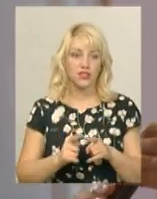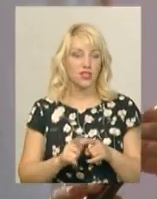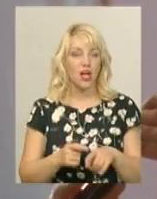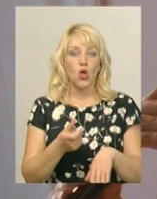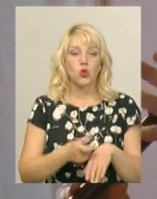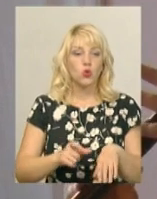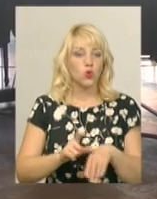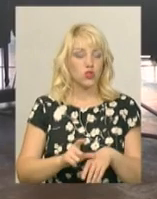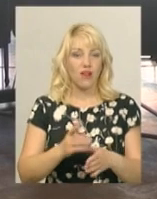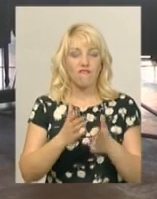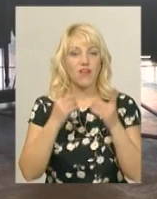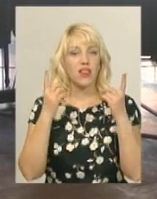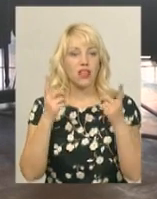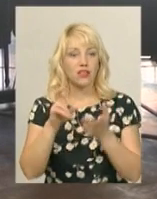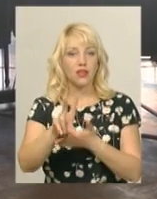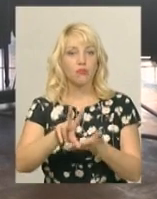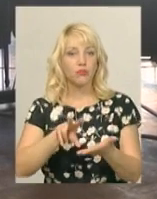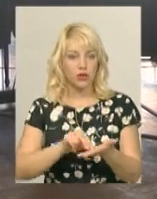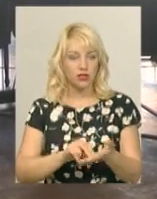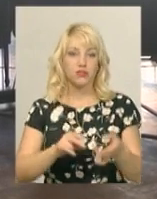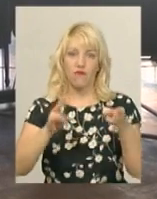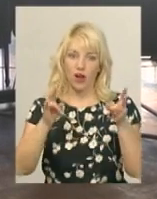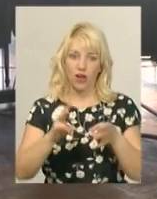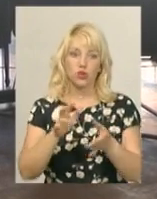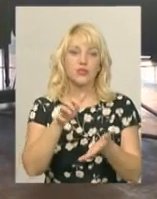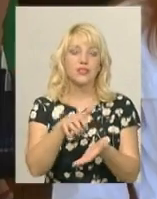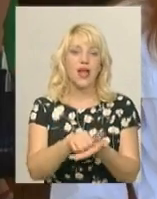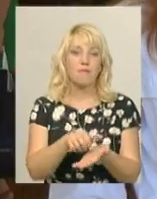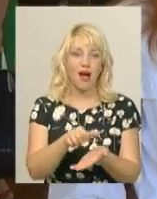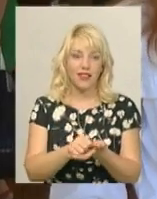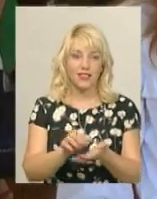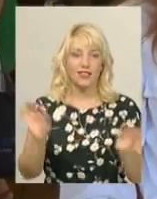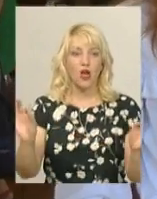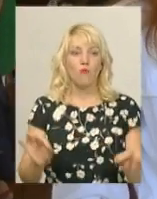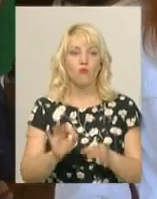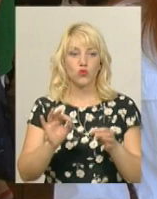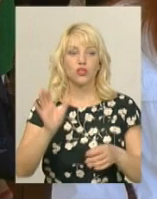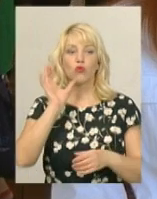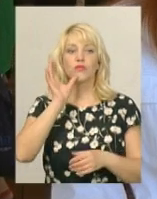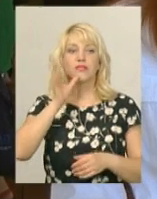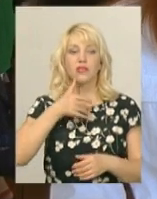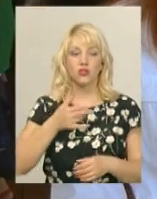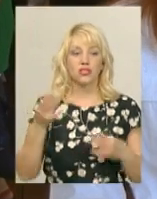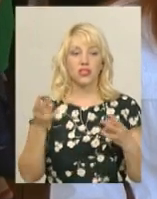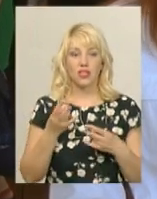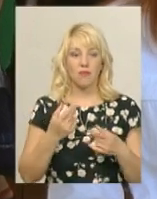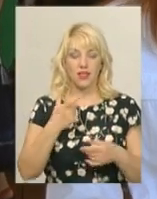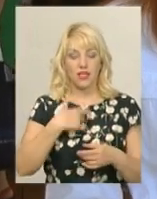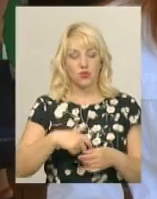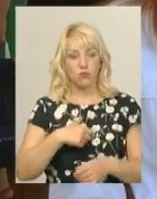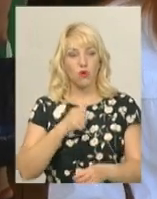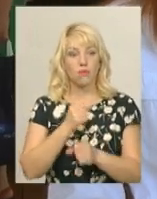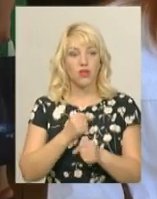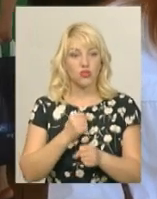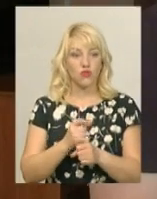великий приклад, що варто займатися музикою, варто займатися серйозно і потрібно над собою працювати